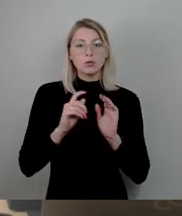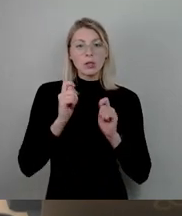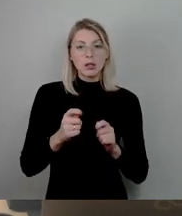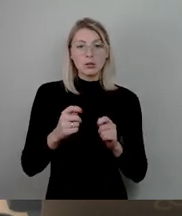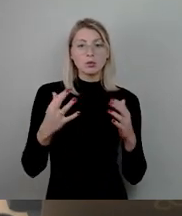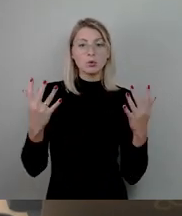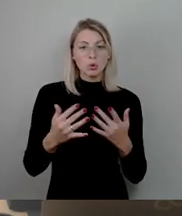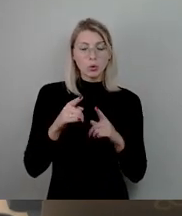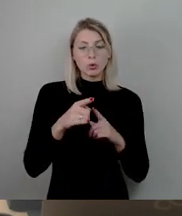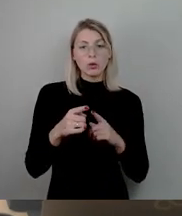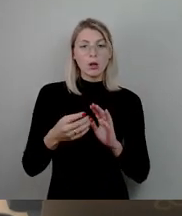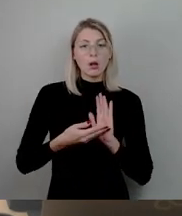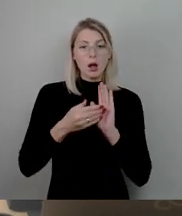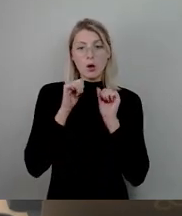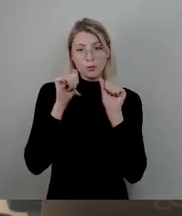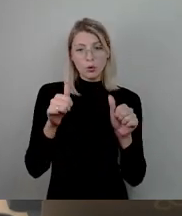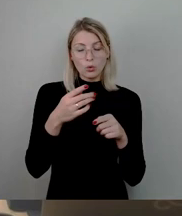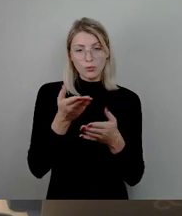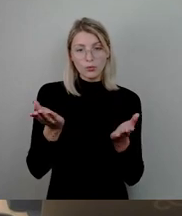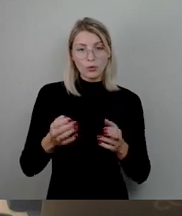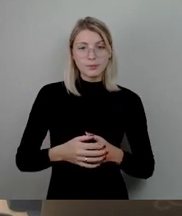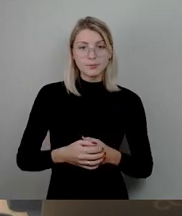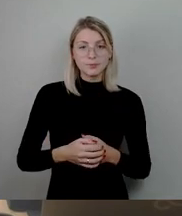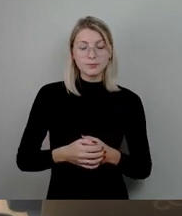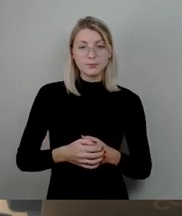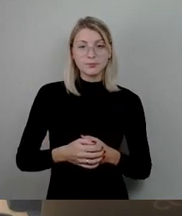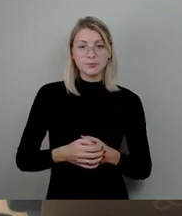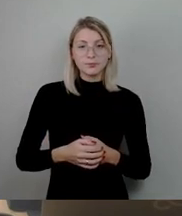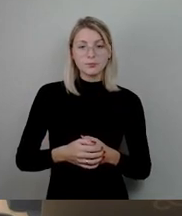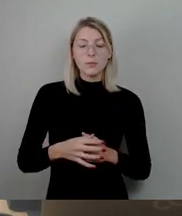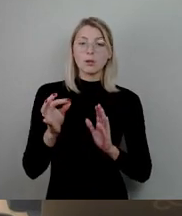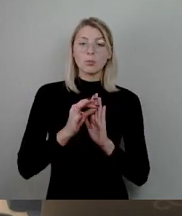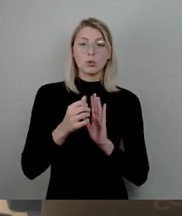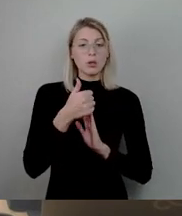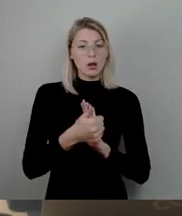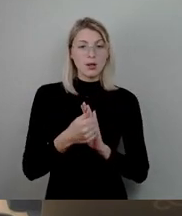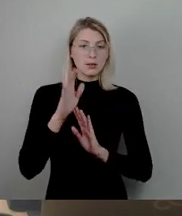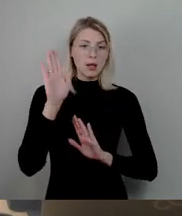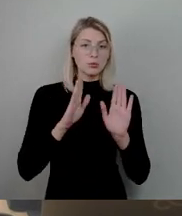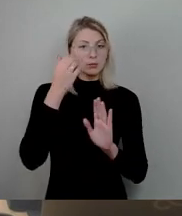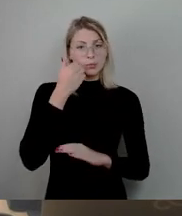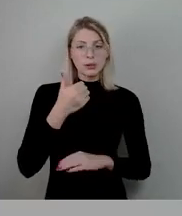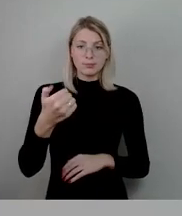auf. Und wir würden zunächst über den Punkt 1 abstimmen. Ich bitte um das Stimmzeichen.